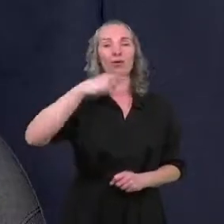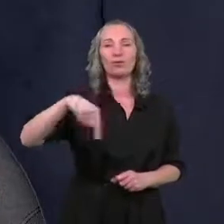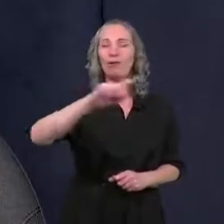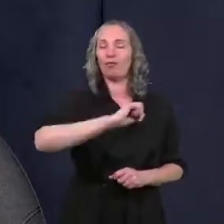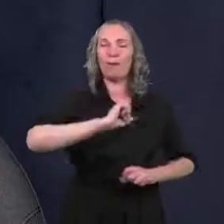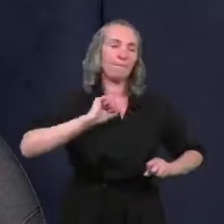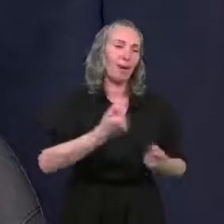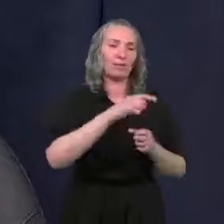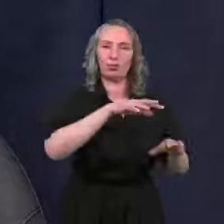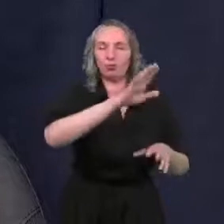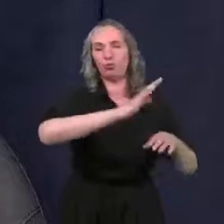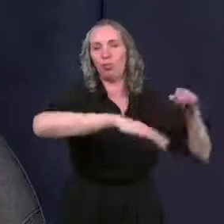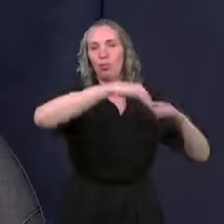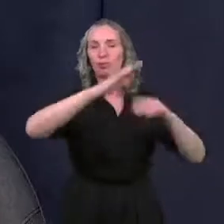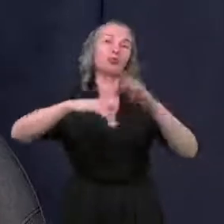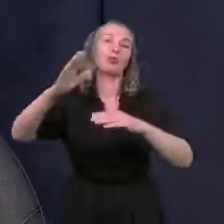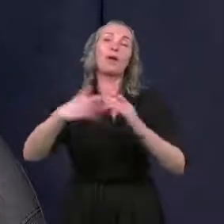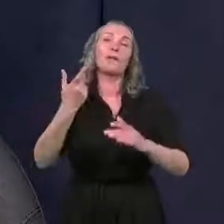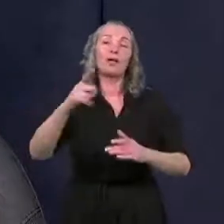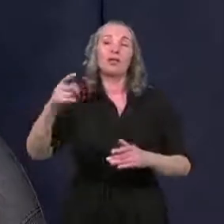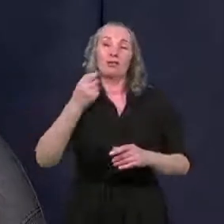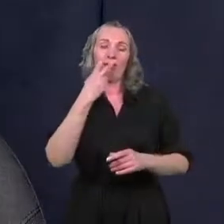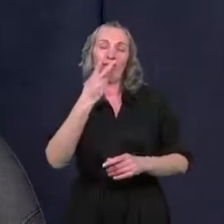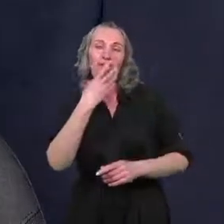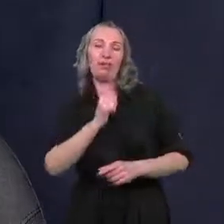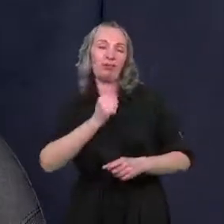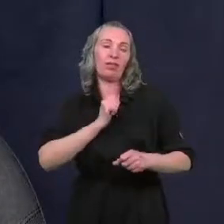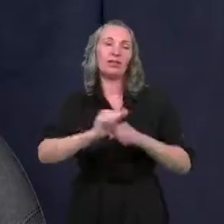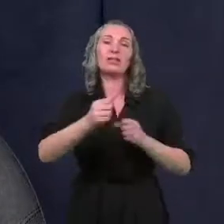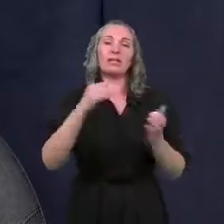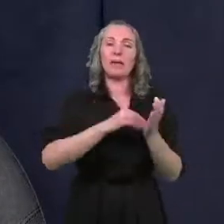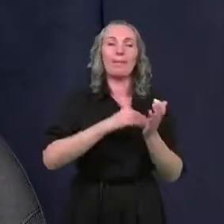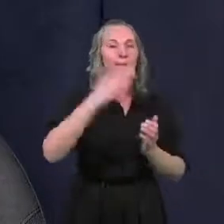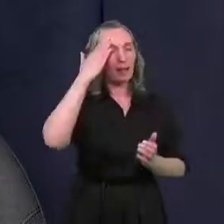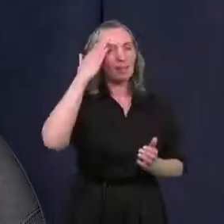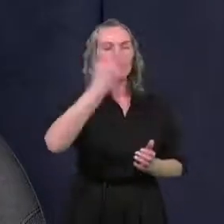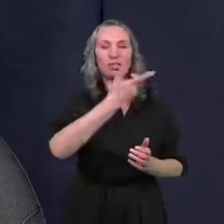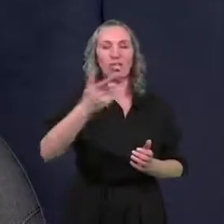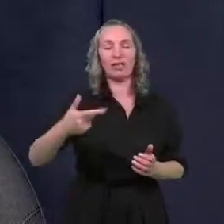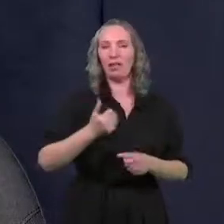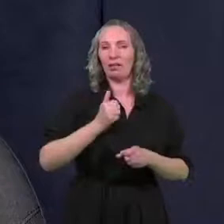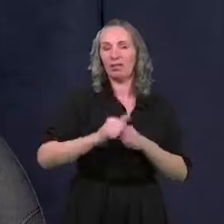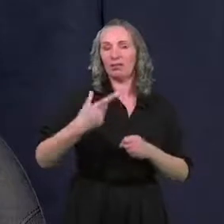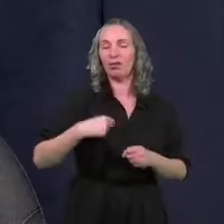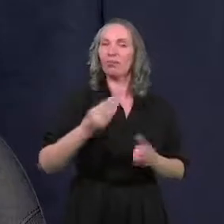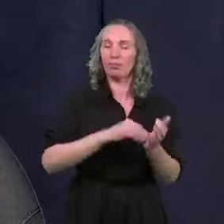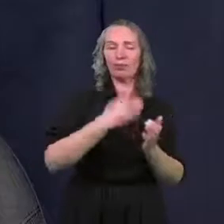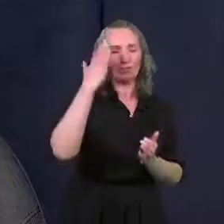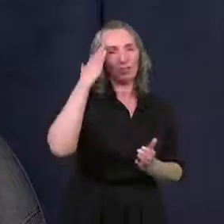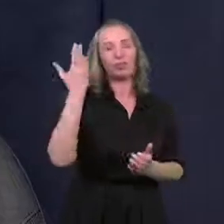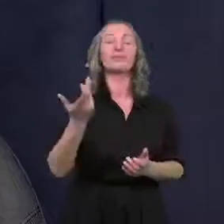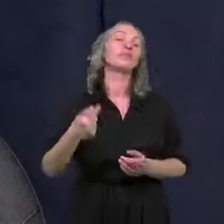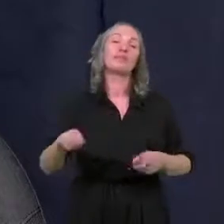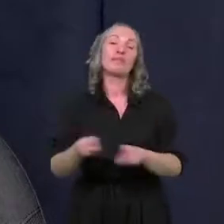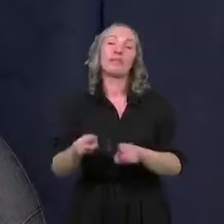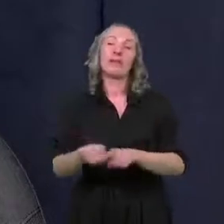latach bardzo dużo budują. To pokazuje, że zapotrzebowanie na mieszkania jest we Wrocławku duże. I tutaj